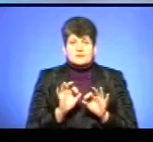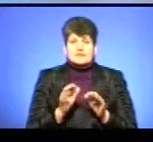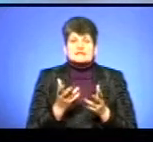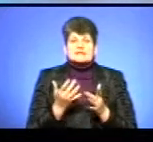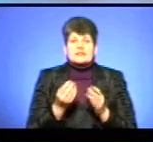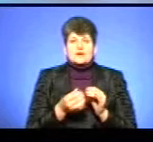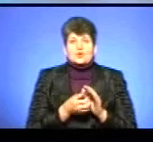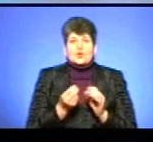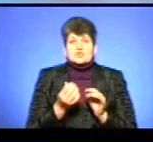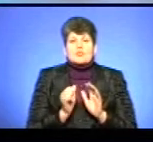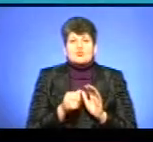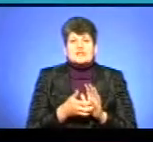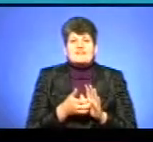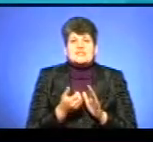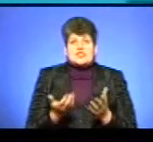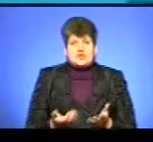саме коштів може не вистачати.